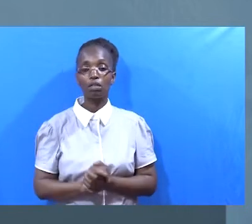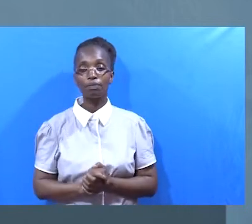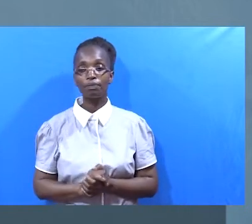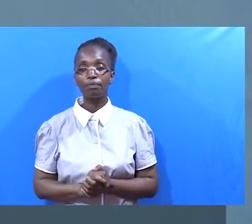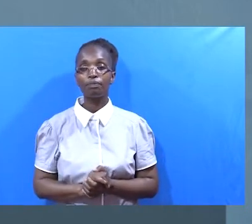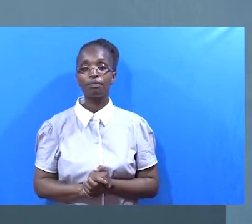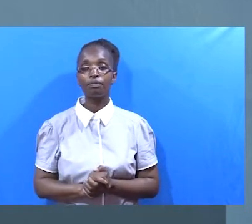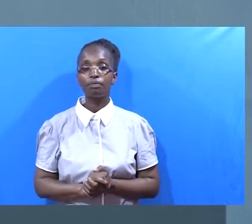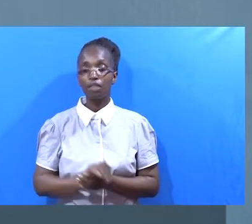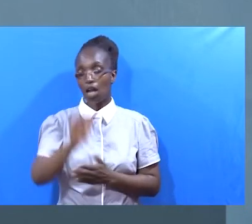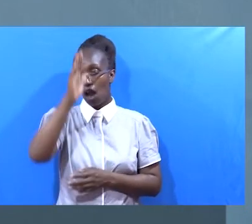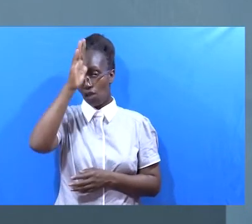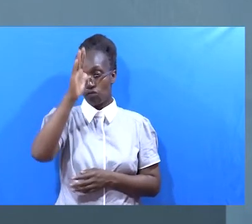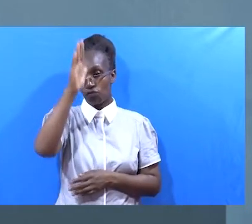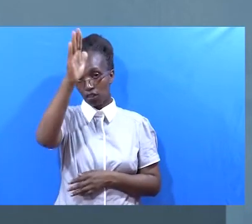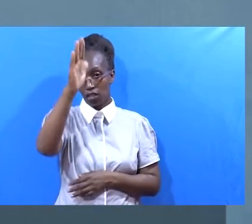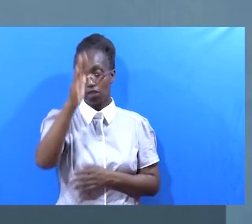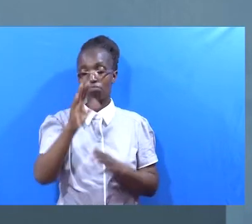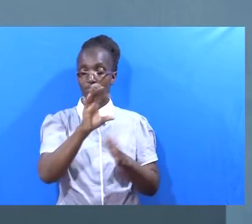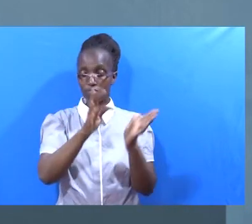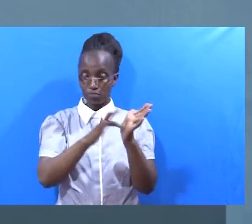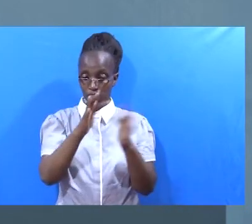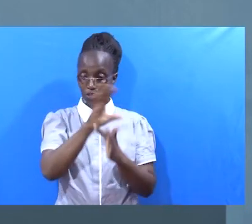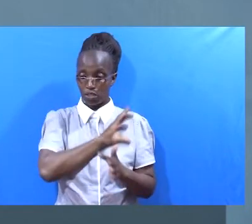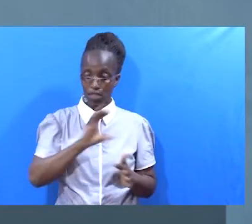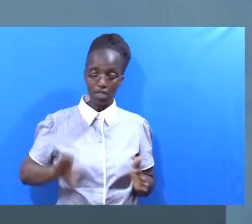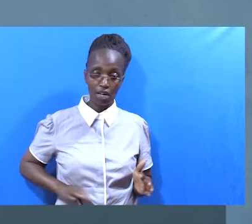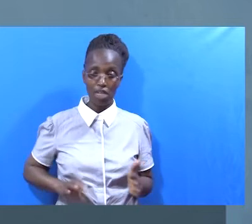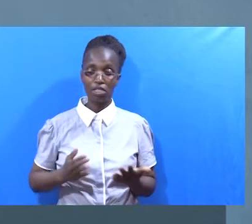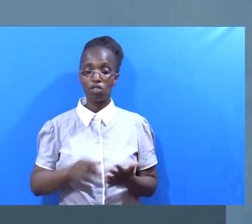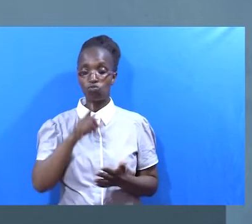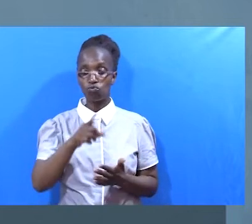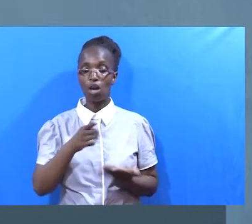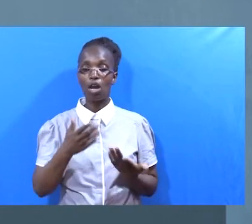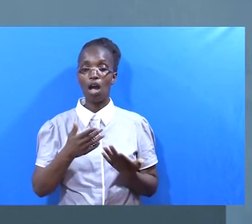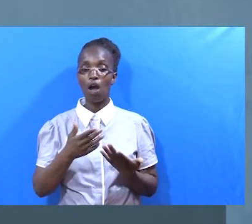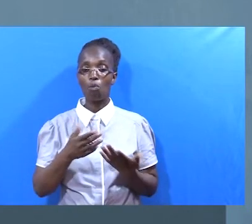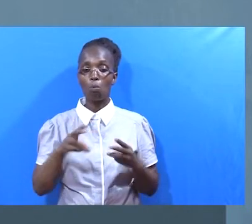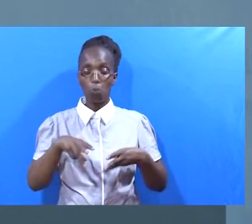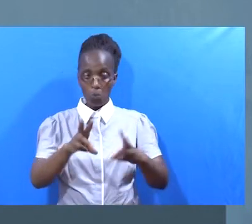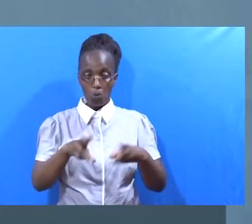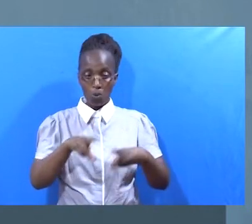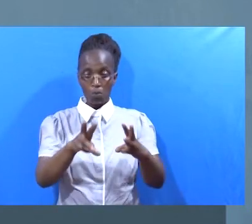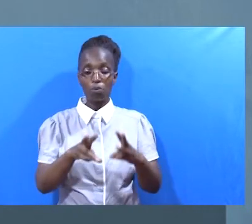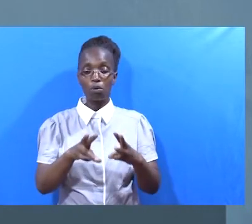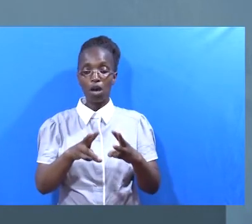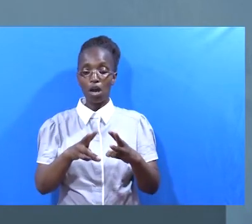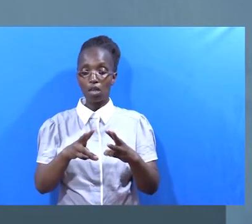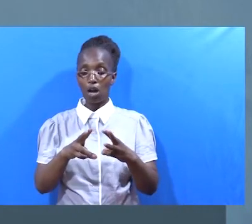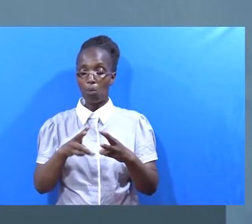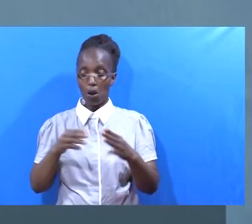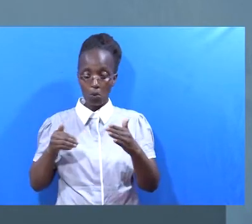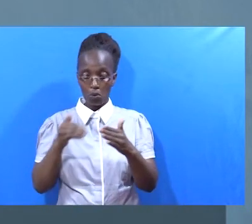Baba wa milele Baba wa mbwana wetu Yesu Kristo Udiye kimbili oletu Musada wetu